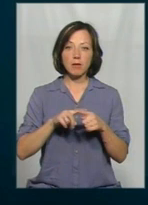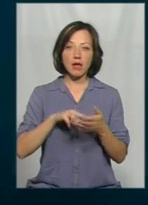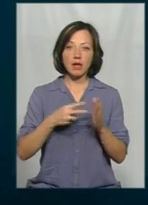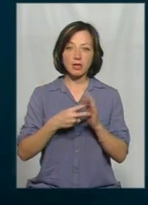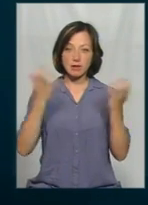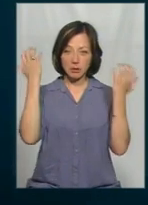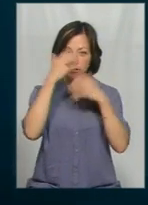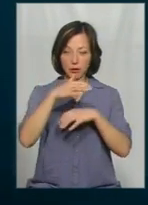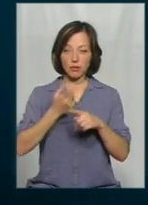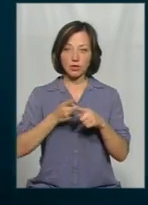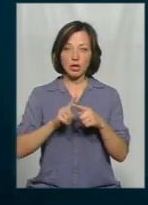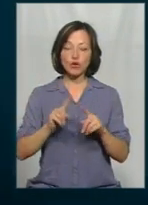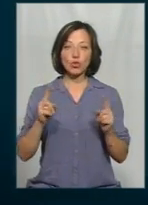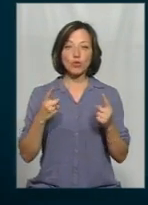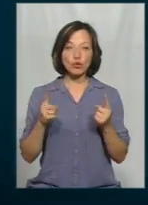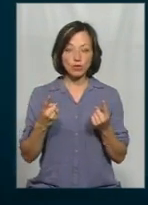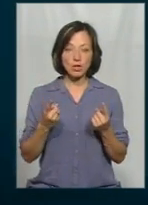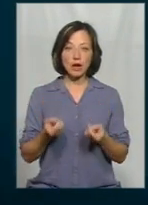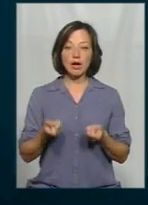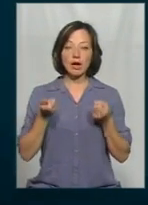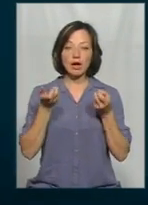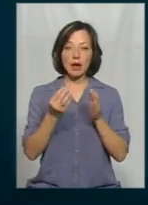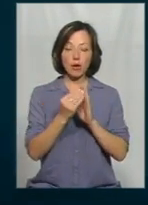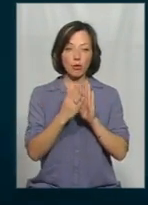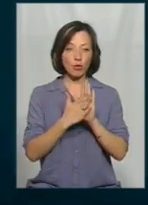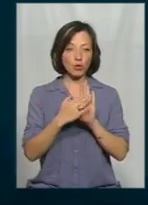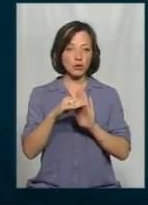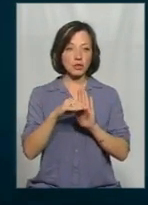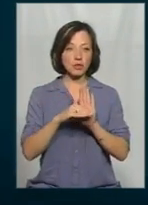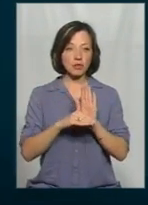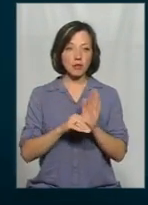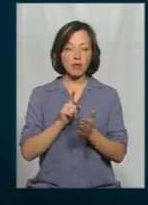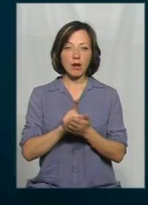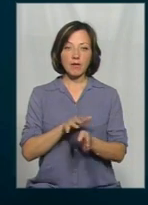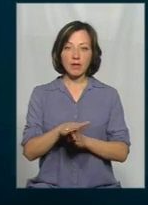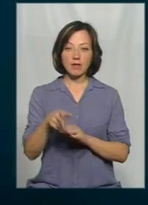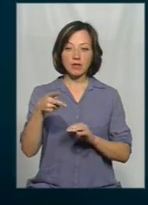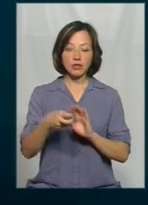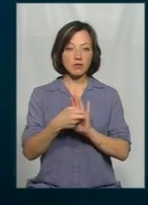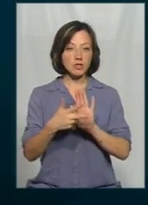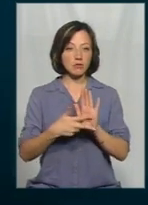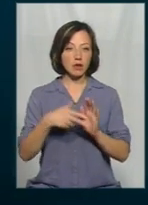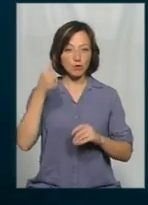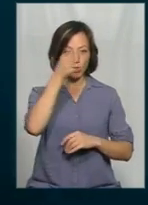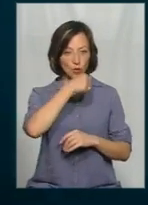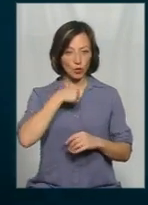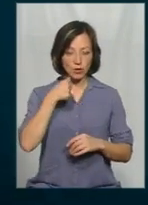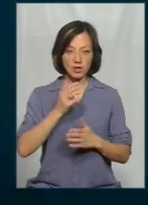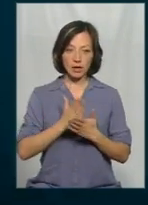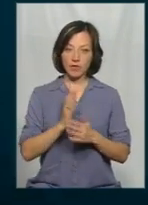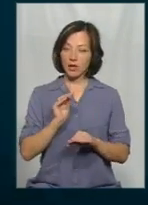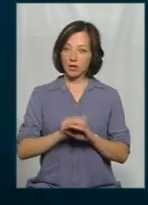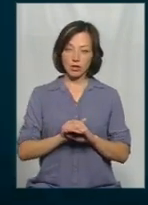замилювання очей. Тому що кілька пунктів, які вказані, що вони мають виконатись у 2018 році, то є вже